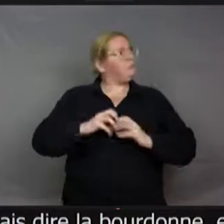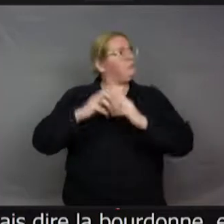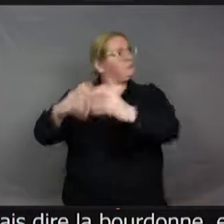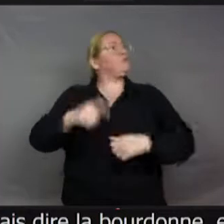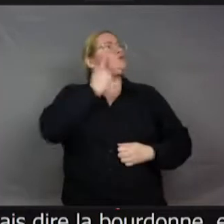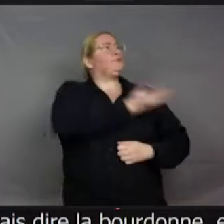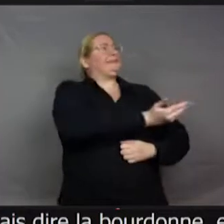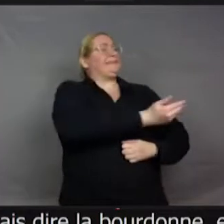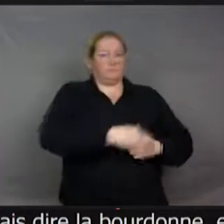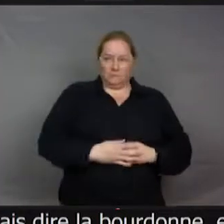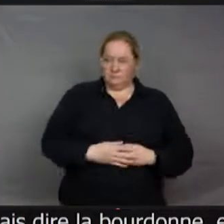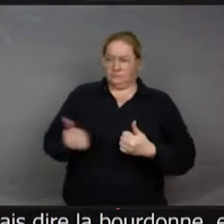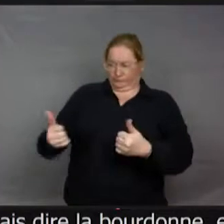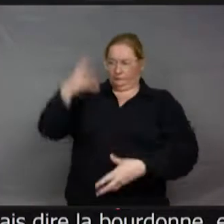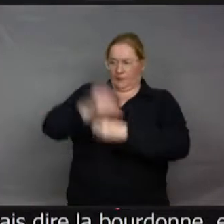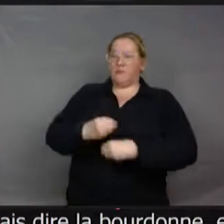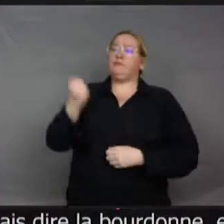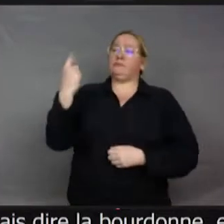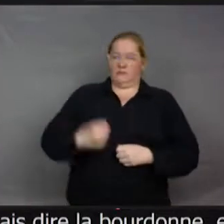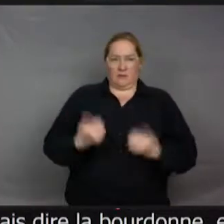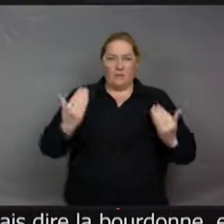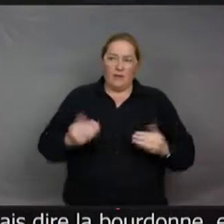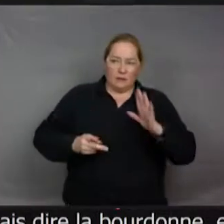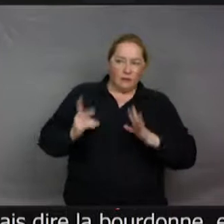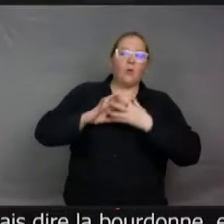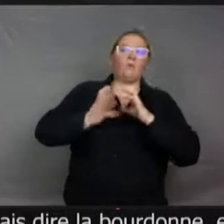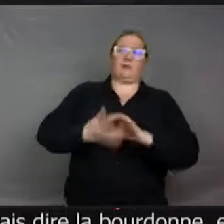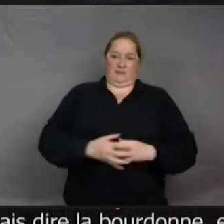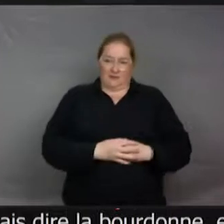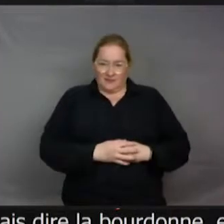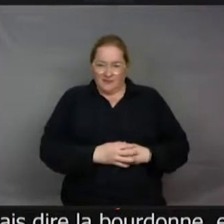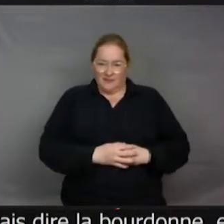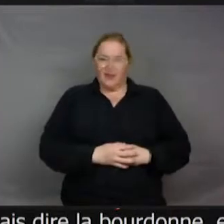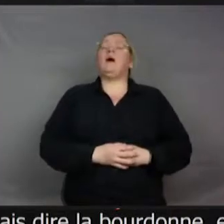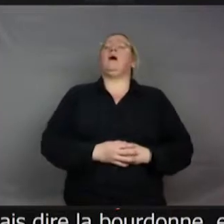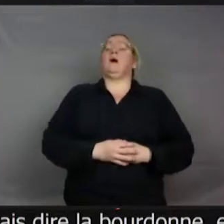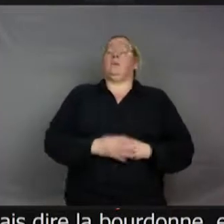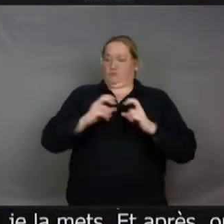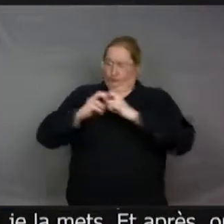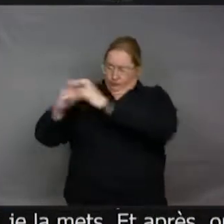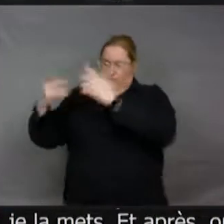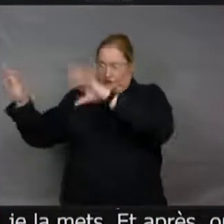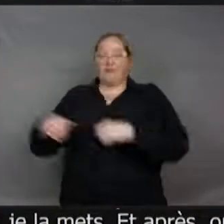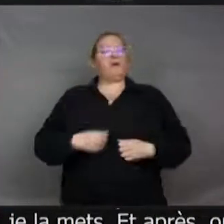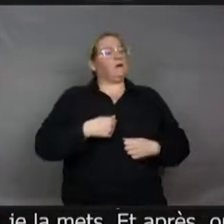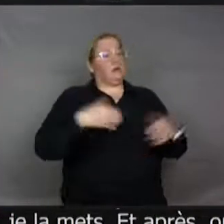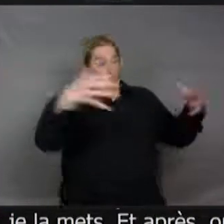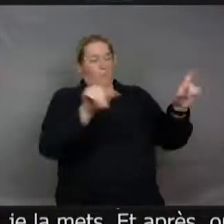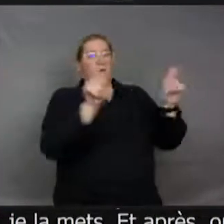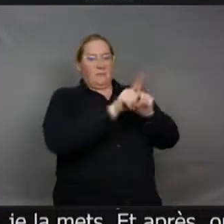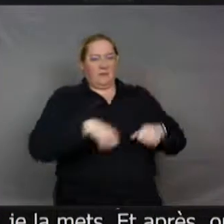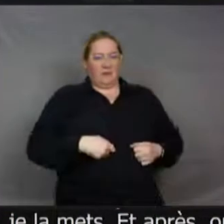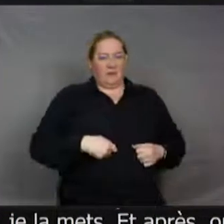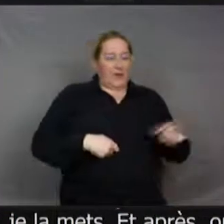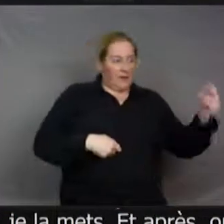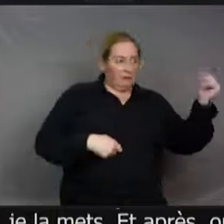toi, tu as appris. Maintenant, on va en mettre, on va mettre une de tes soeurs, une autre bourdonne de la même colonie. Et l'autre bourdonne, encore plus rapidement,